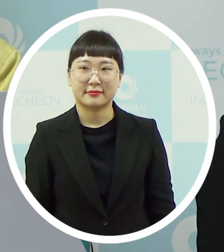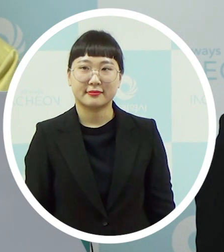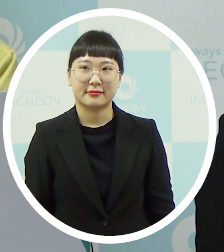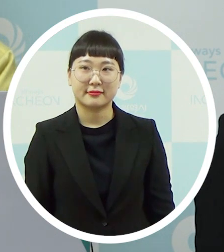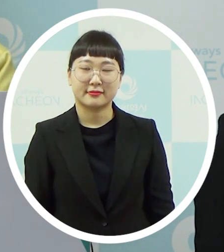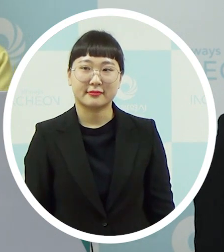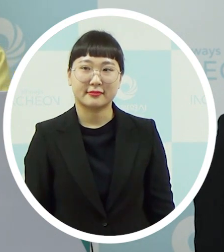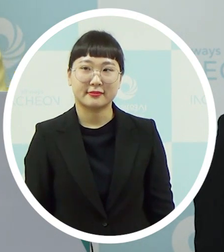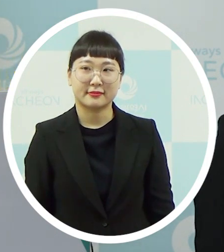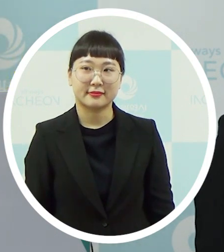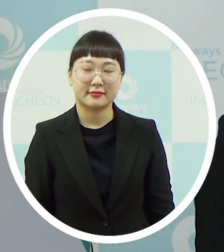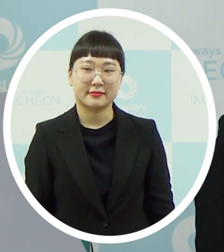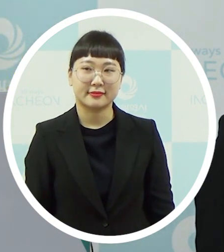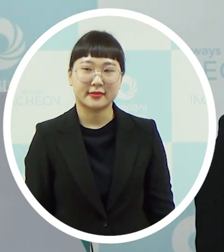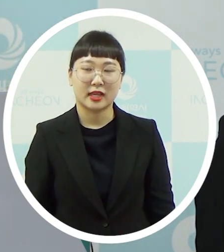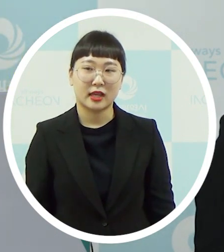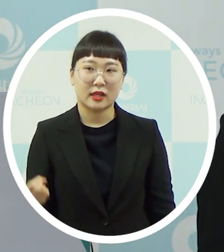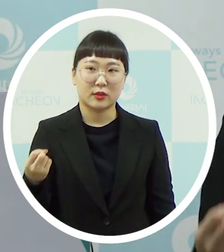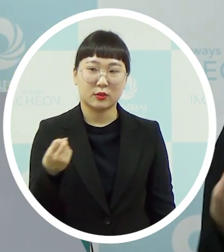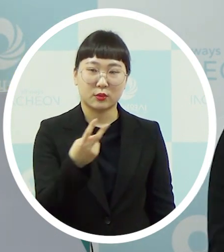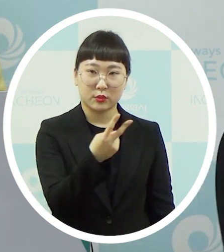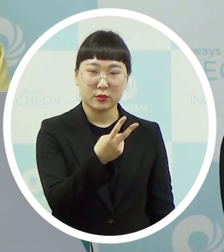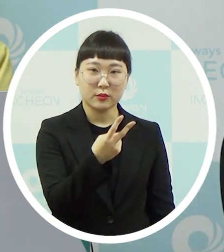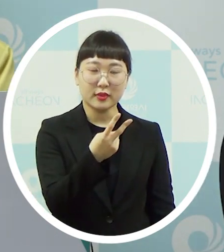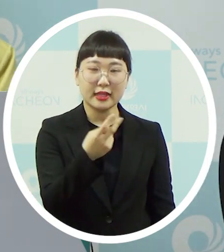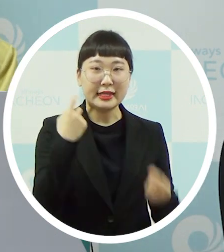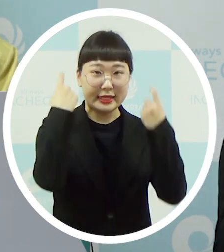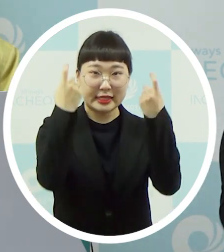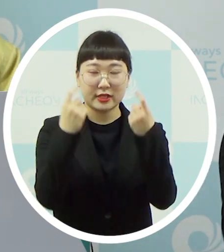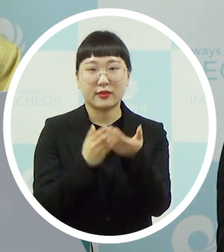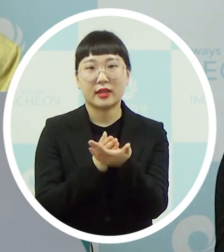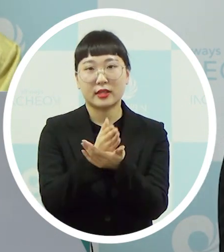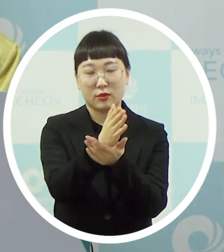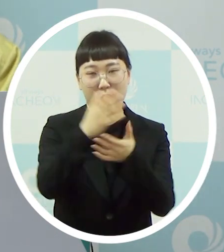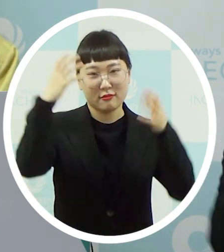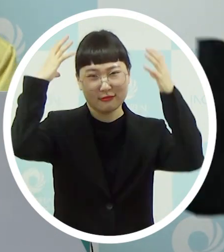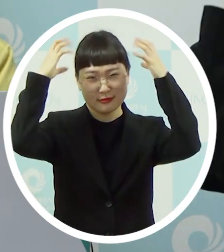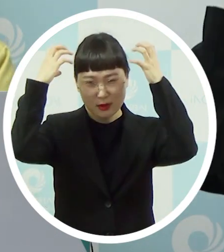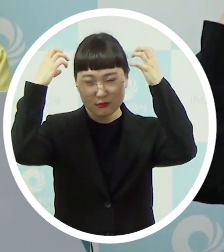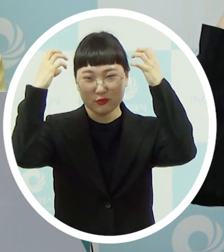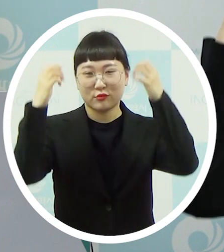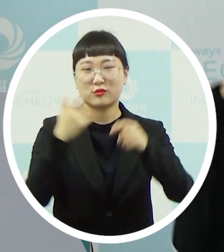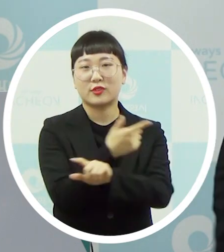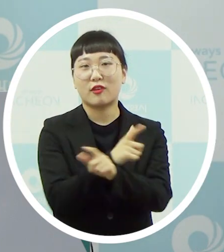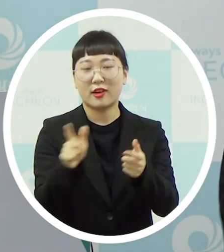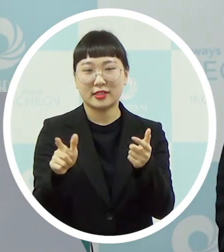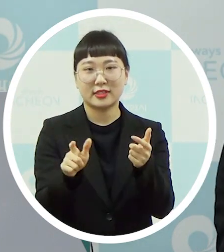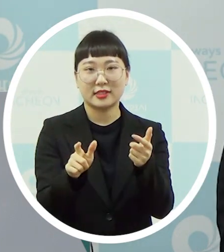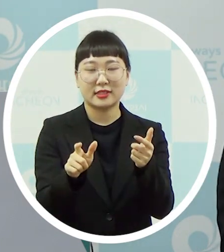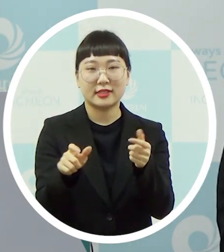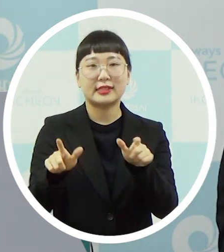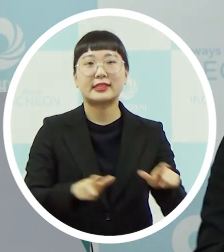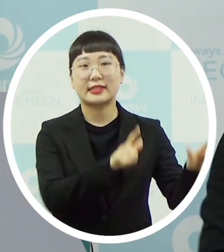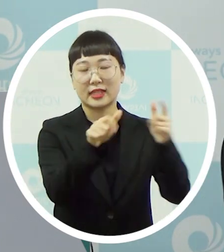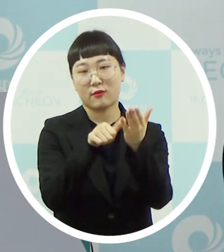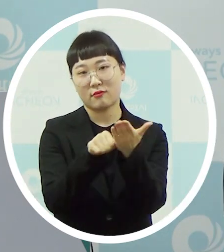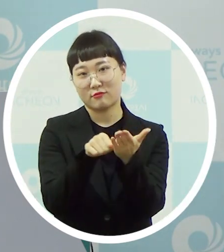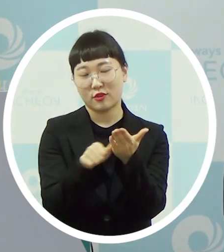여행용 샴푸 그리고 각종 채핀 부분들도 제공을 하고 있습니다